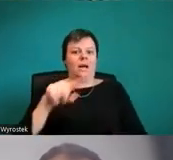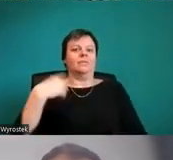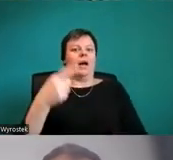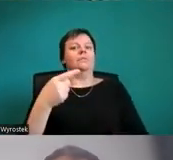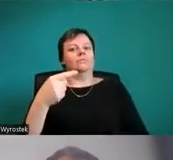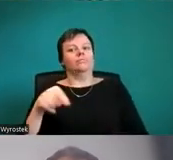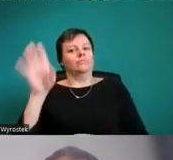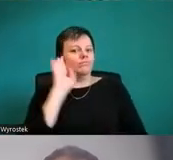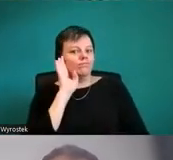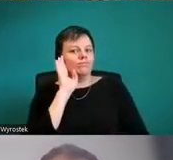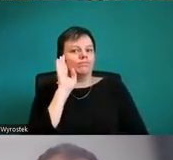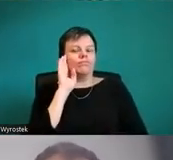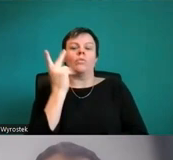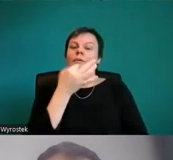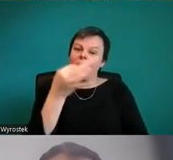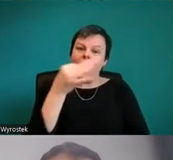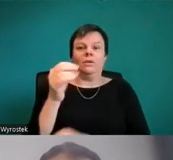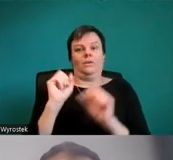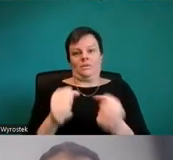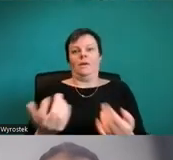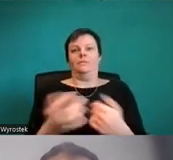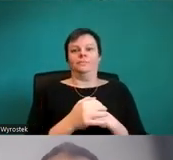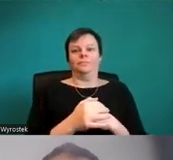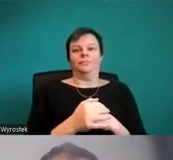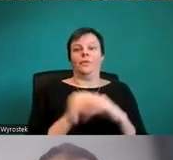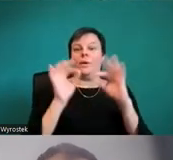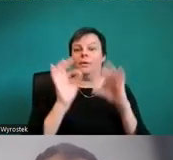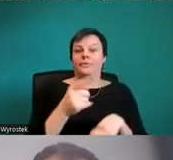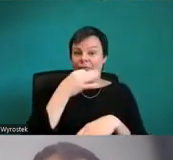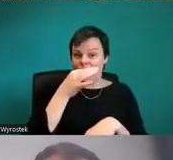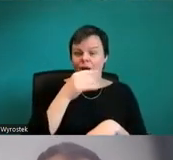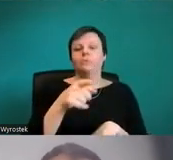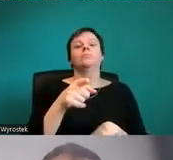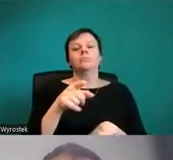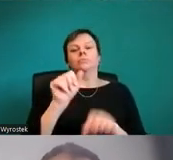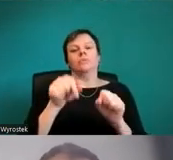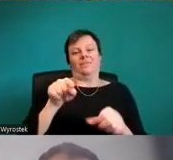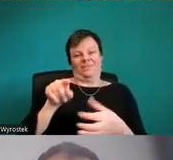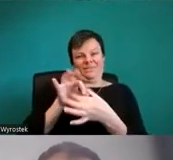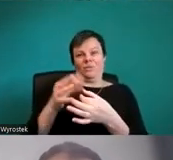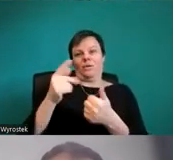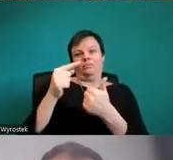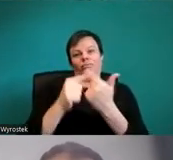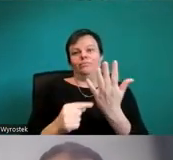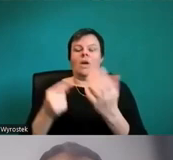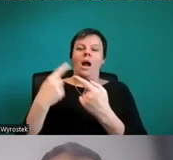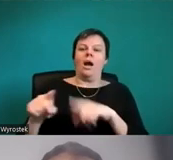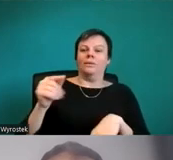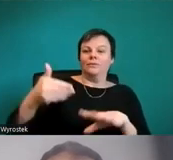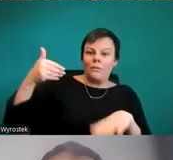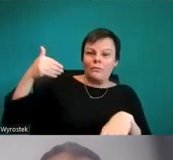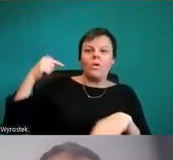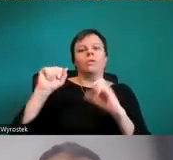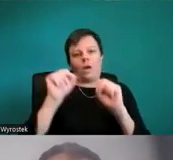oder Fragen zu stellen. Wenn Sie Fragen haben zu diesem oder zum Vorherigen, können Sie auch uns eine E-Mail